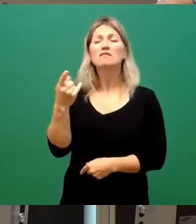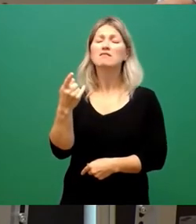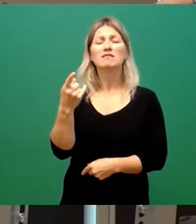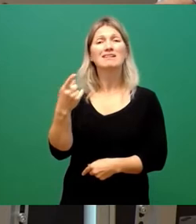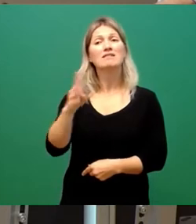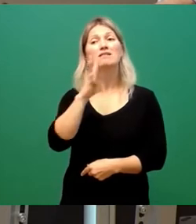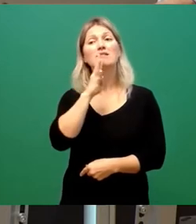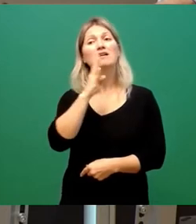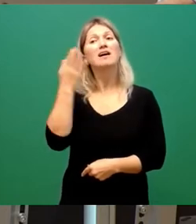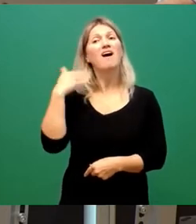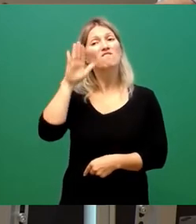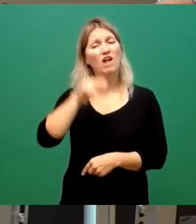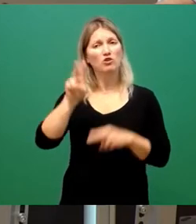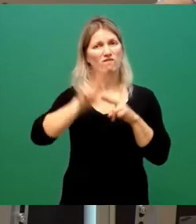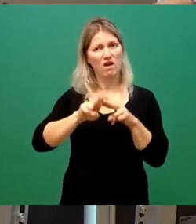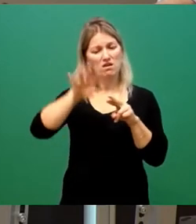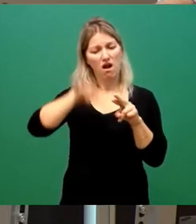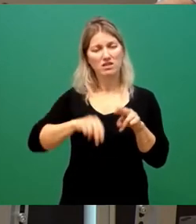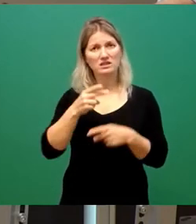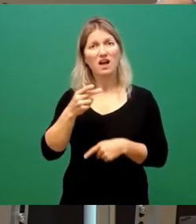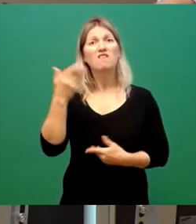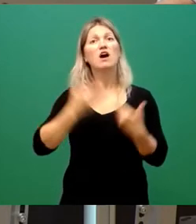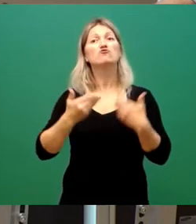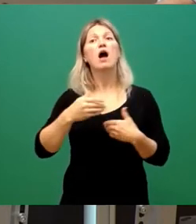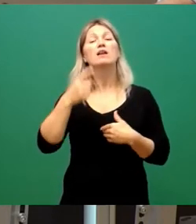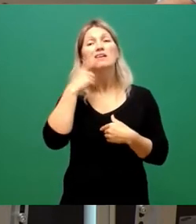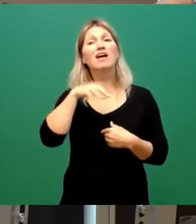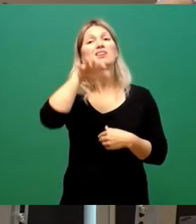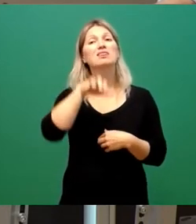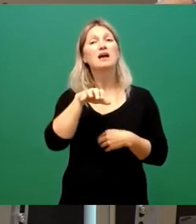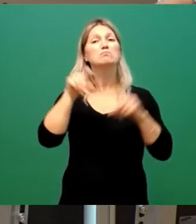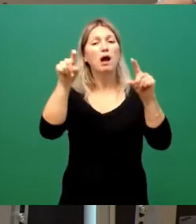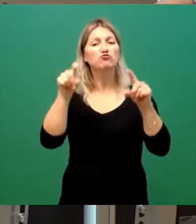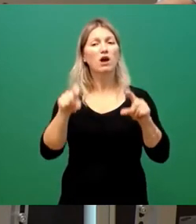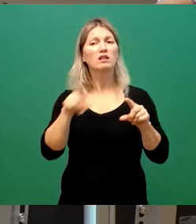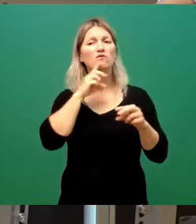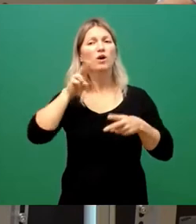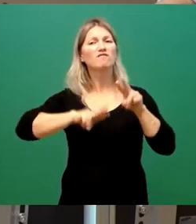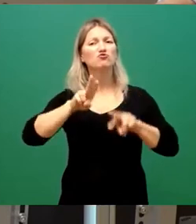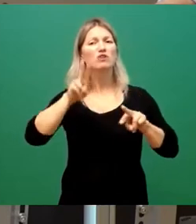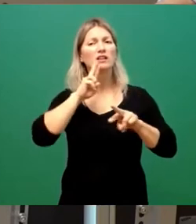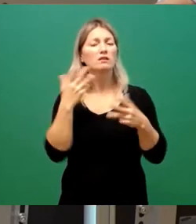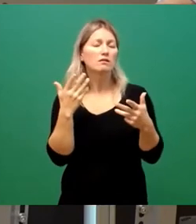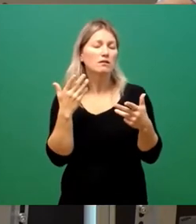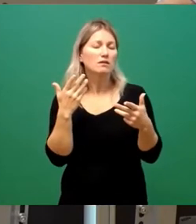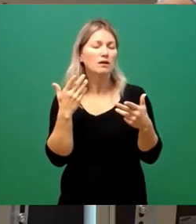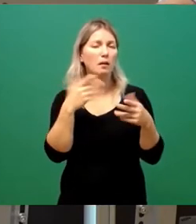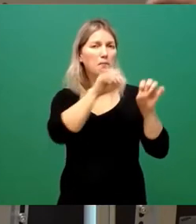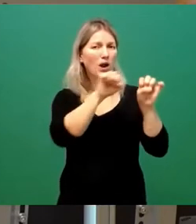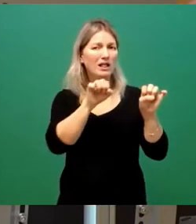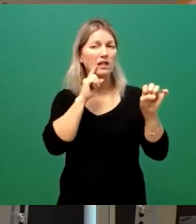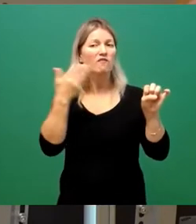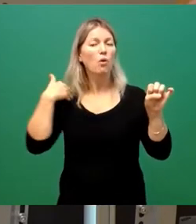vorgelesen. Sie haben ja offensichtlich Textbausteine für alle möglichen Varianten vorbereitet. Niemals, nie, niemals, überhaupt